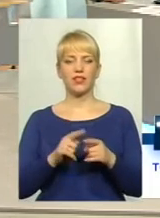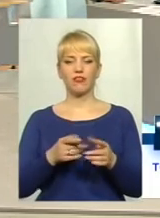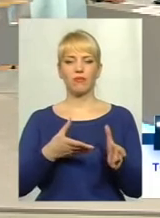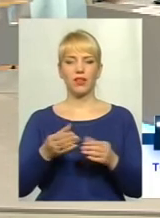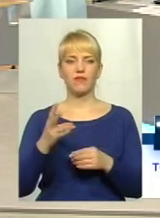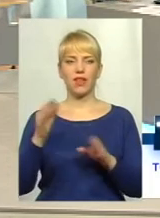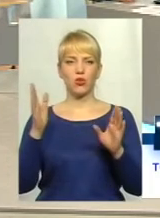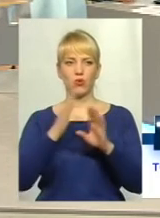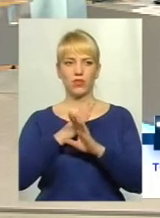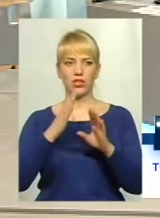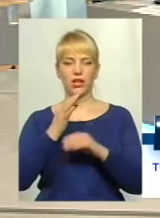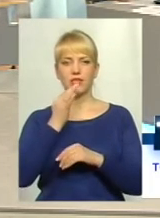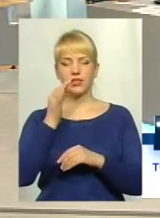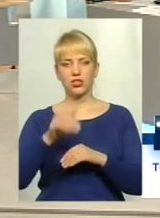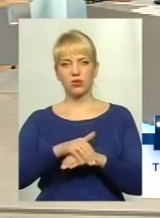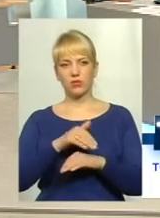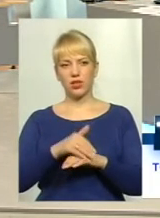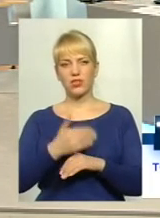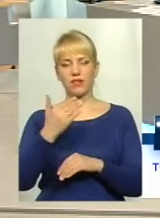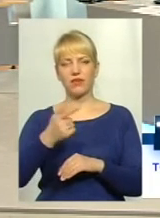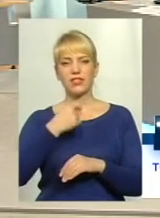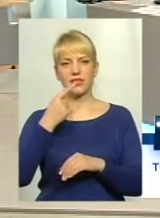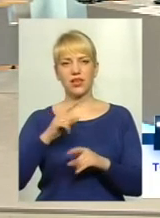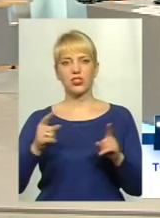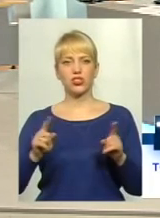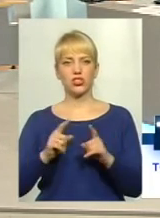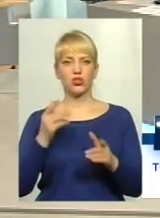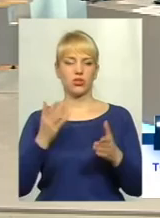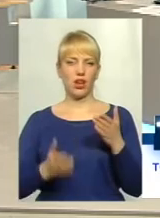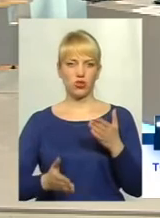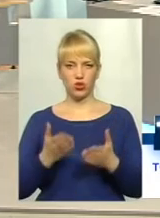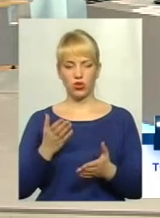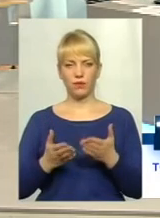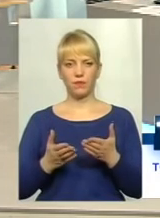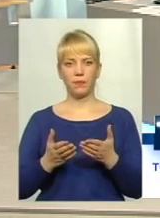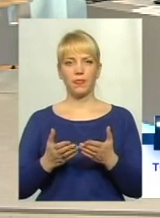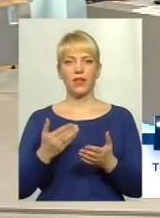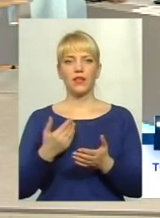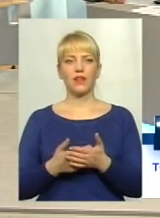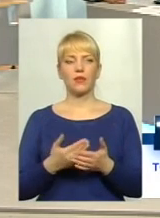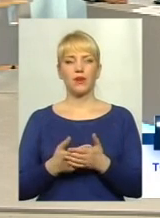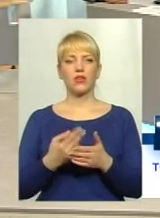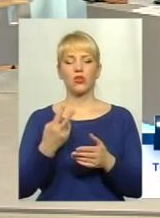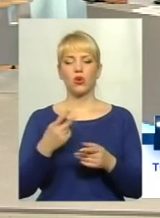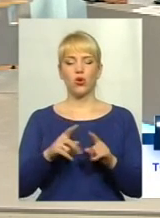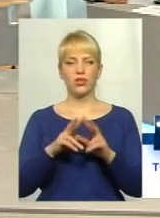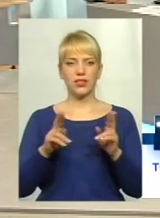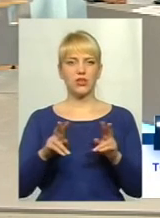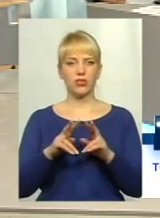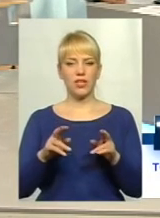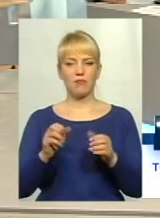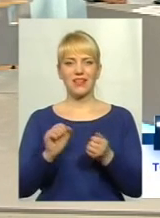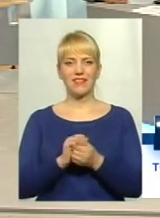довкілля, скажі, будь ласка, ви зазначили, що якщо, скажімо, один і той самий твердопаливний